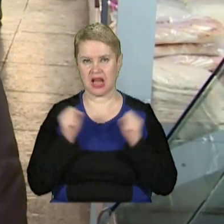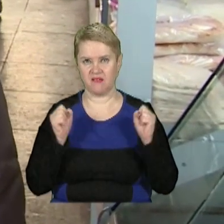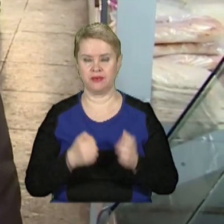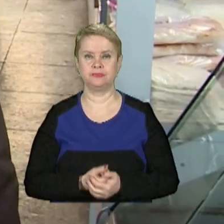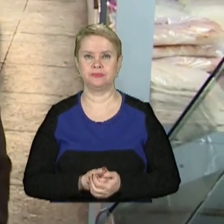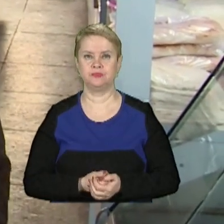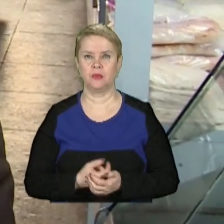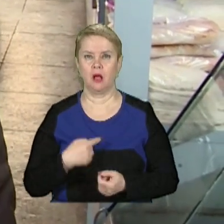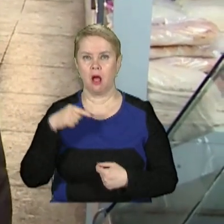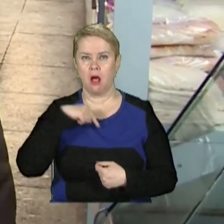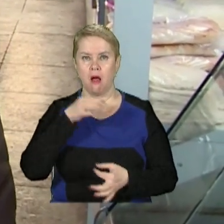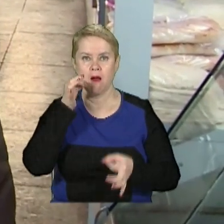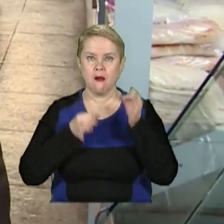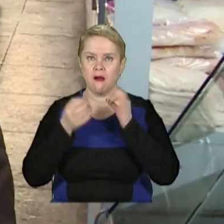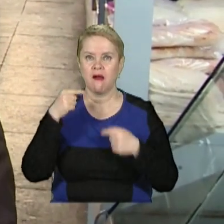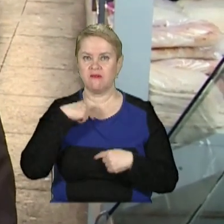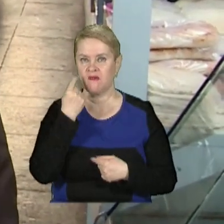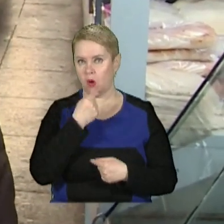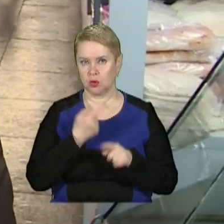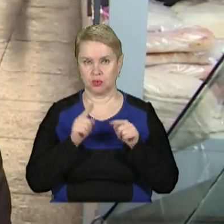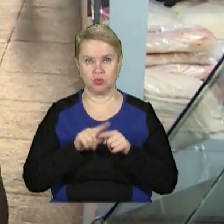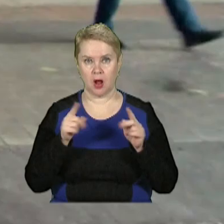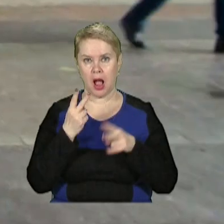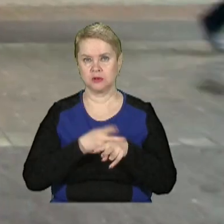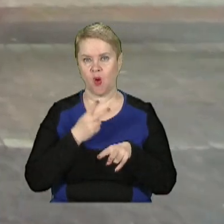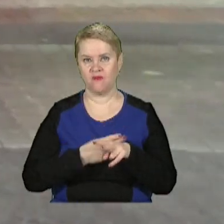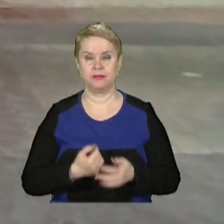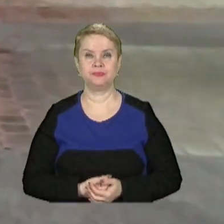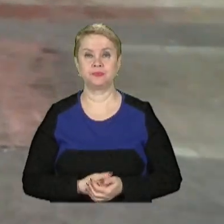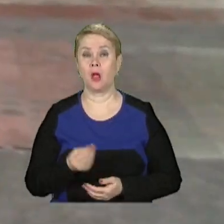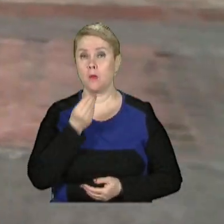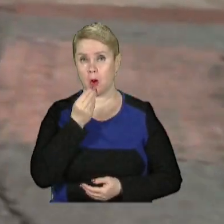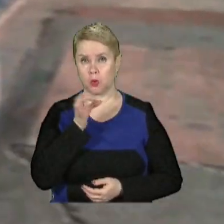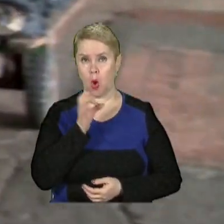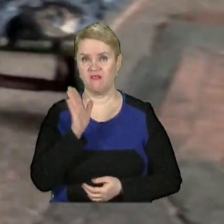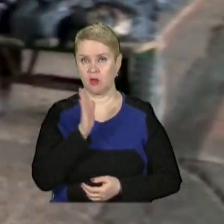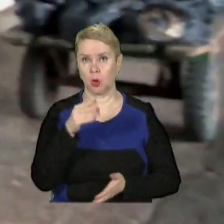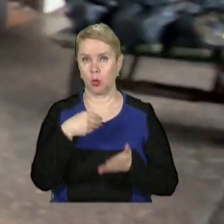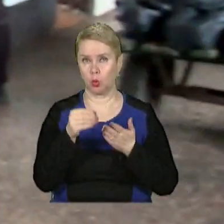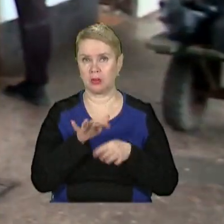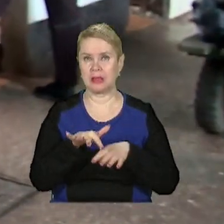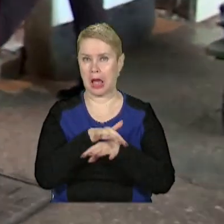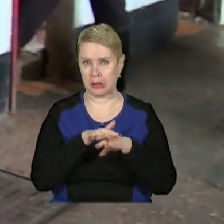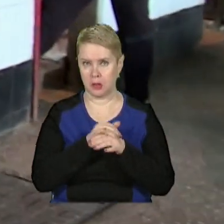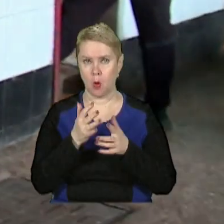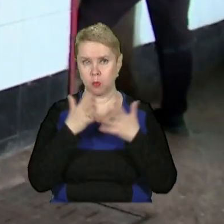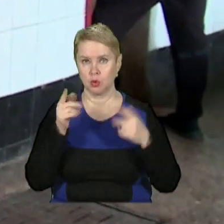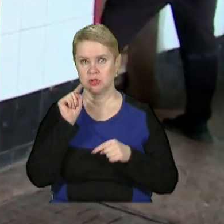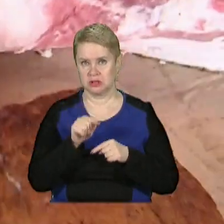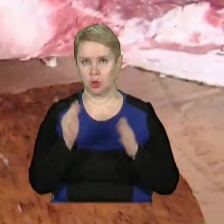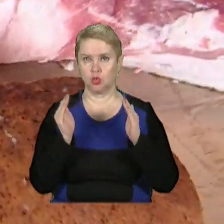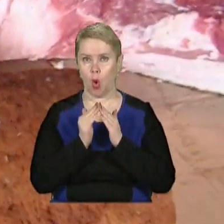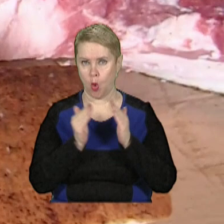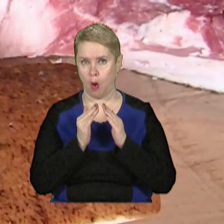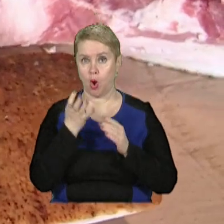сполох смаків в роті – це щось казкове. Продукти Олена Володимирівна купує на ринку, бо більшість з них –